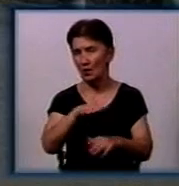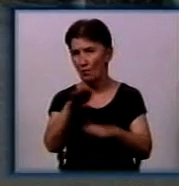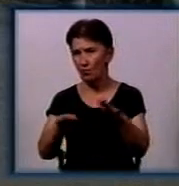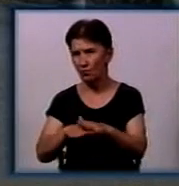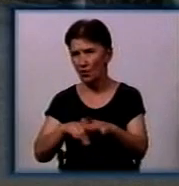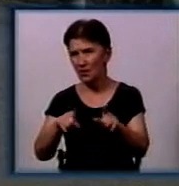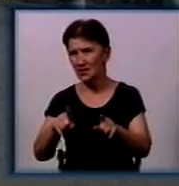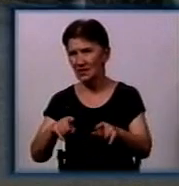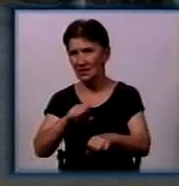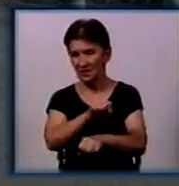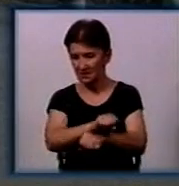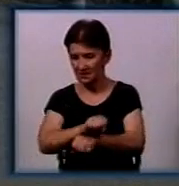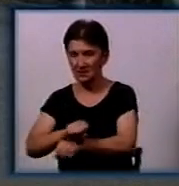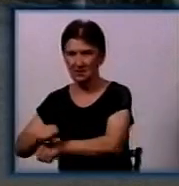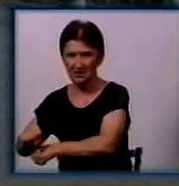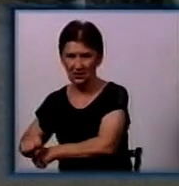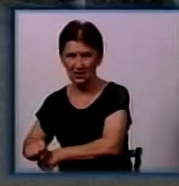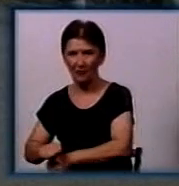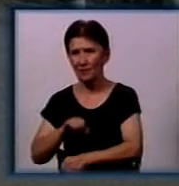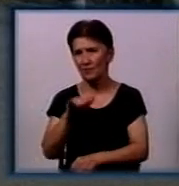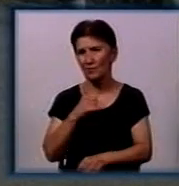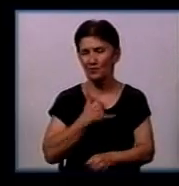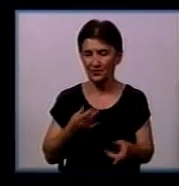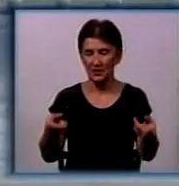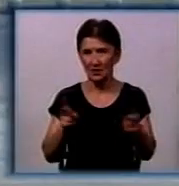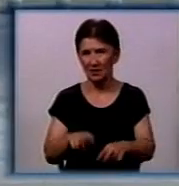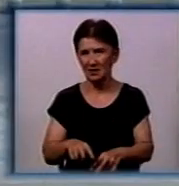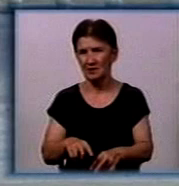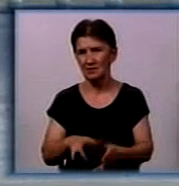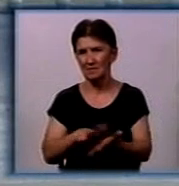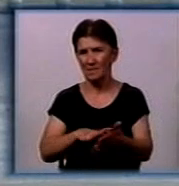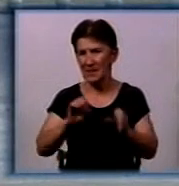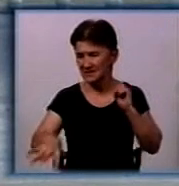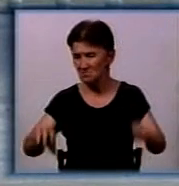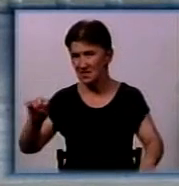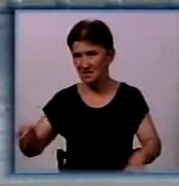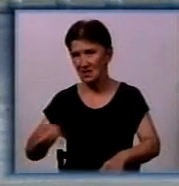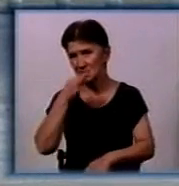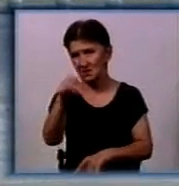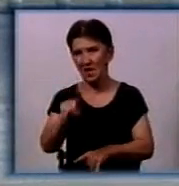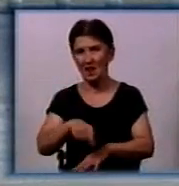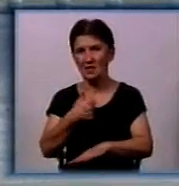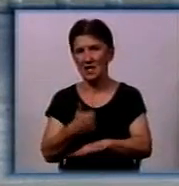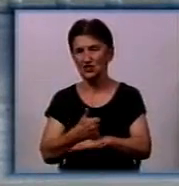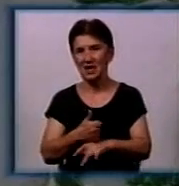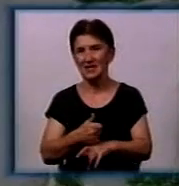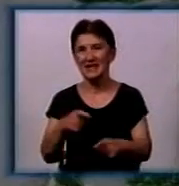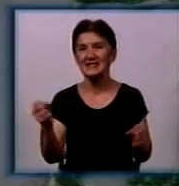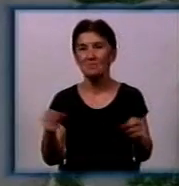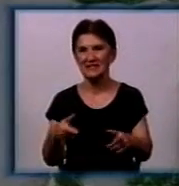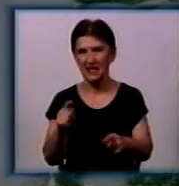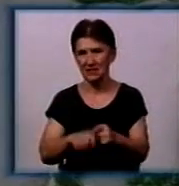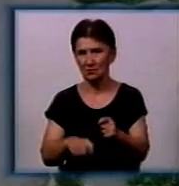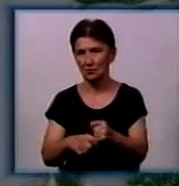збиралися на стоянку зерновози. Після себе залишали витоптаний газон та сміття, говорить начальник спецінспекції Андрій Максют. А